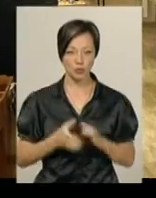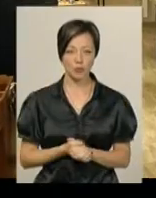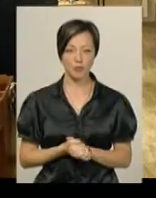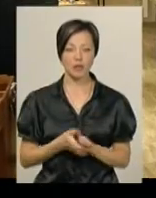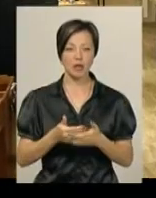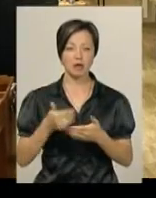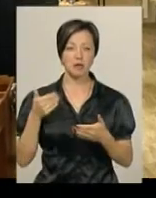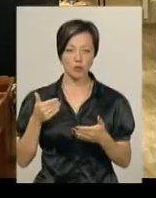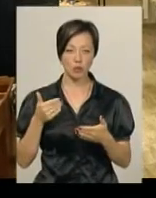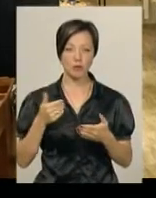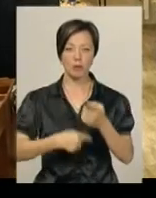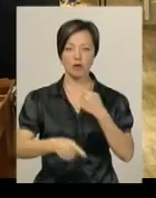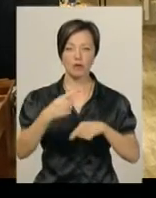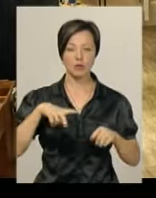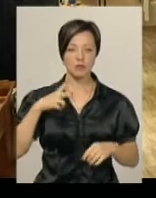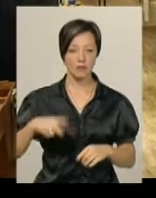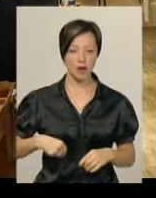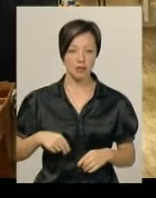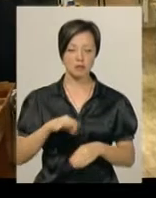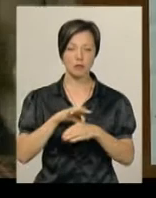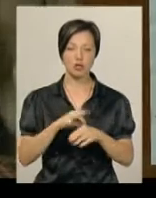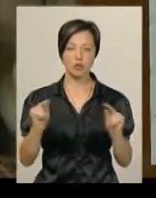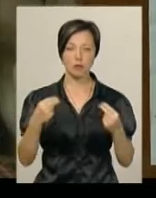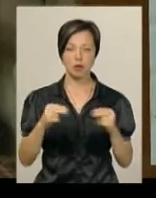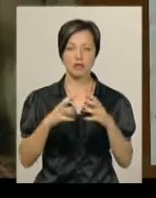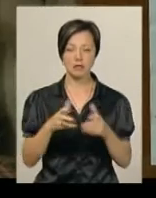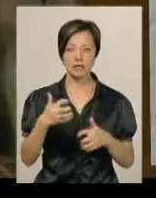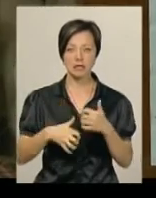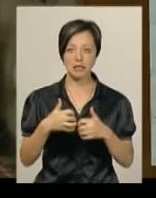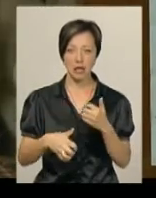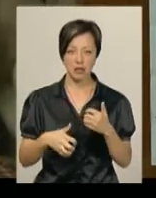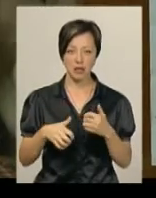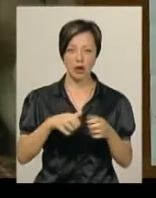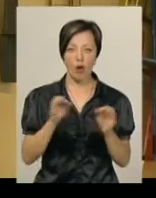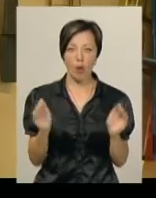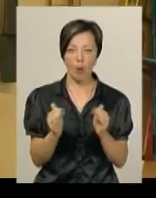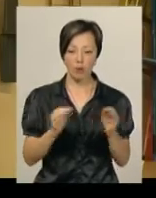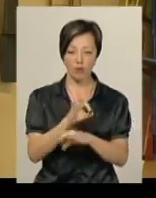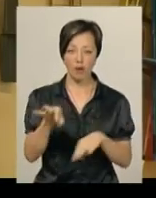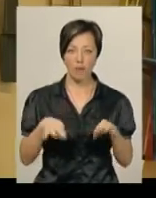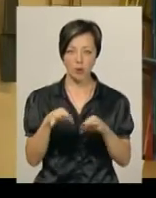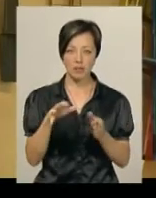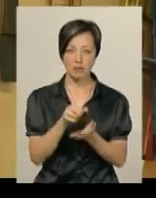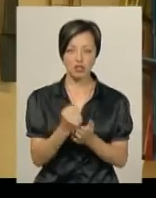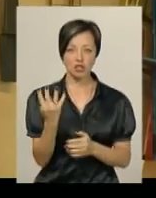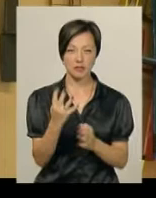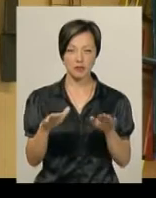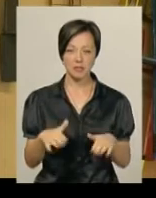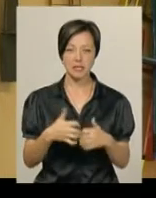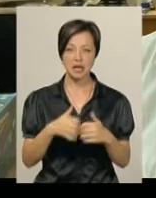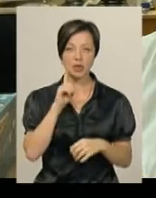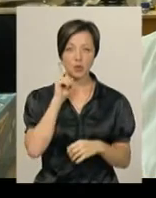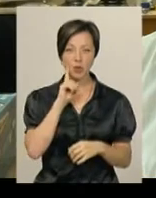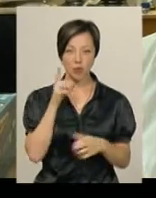Напередодні спортсмени повернулися з Франції, де проходив чемпіонат світу серед кордових моделей. На змаганнях вони зайняли четверте місце серед